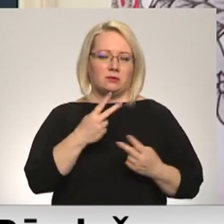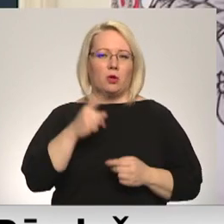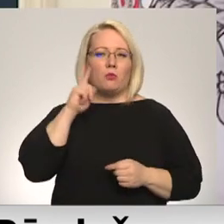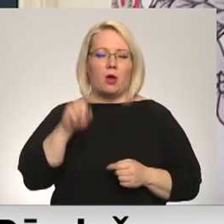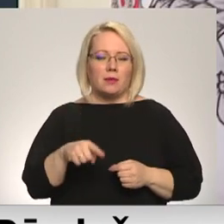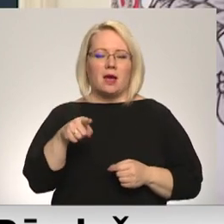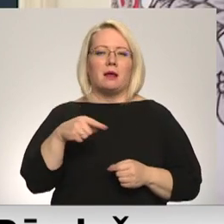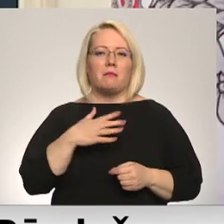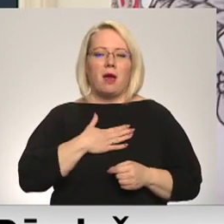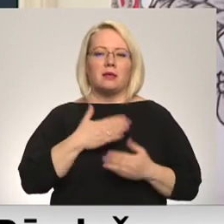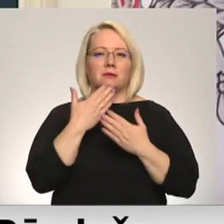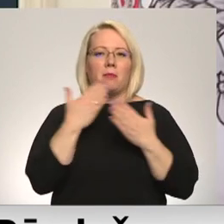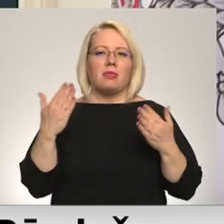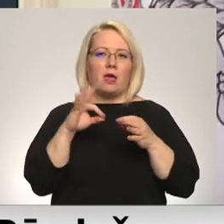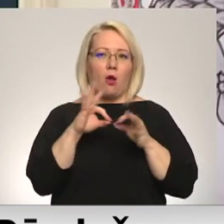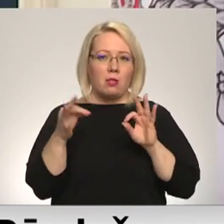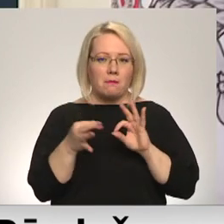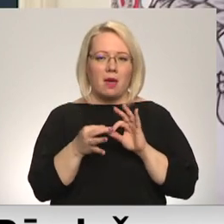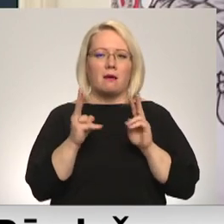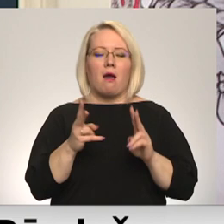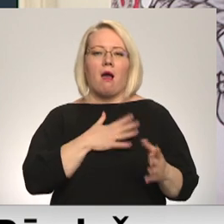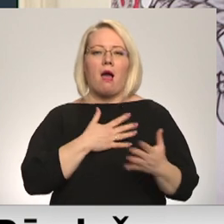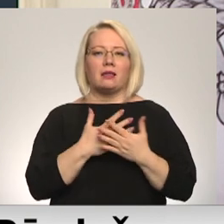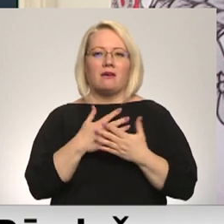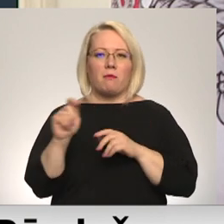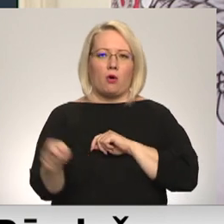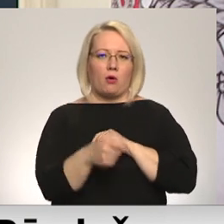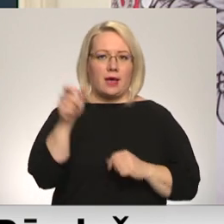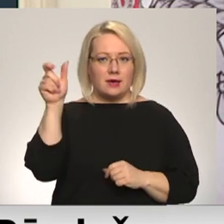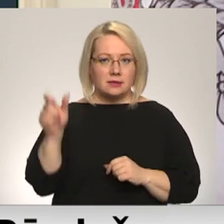pēdējās olimpiskās spēles kā aktīvam hokejistam.